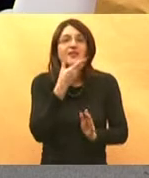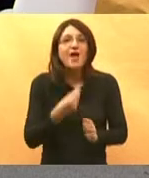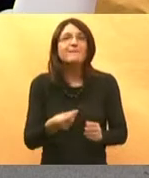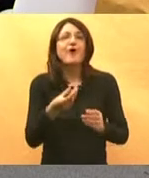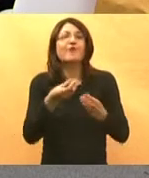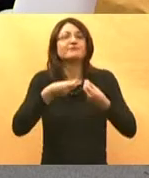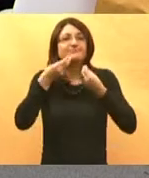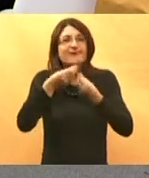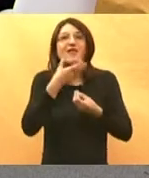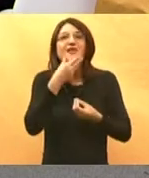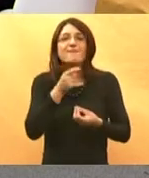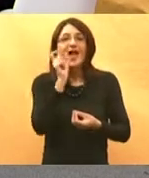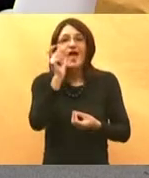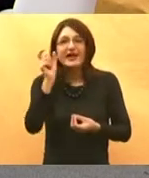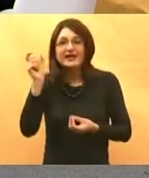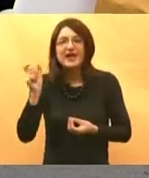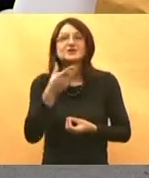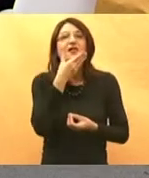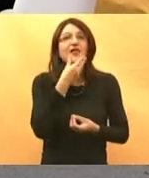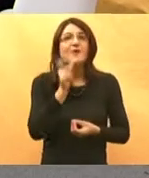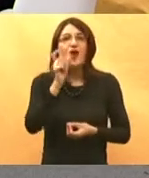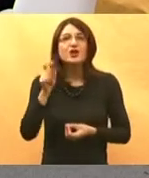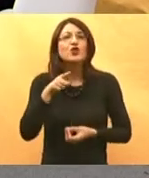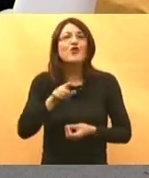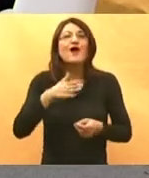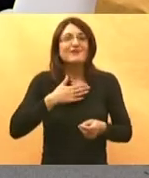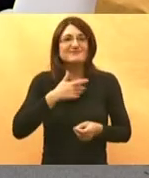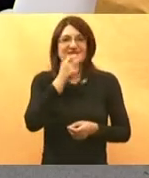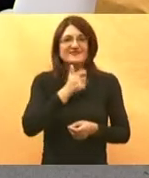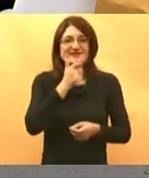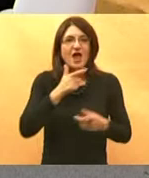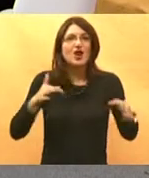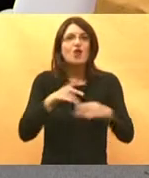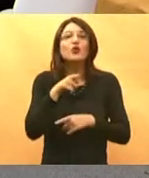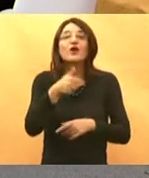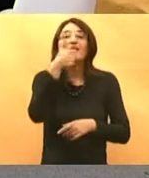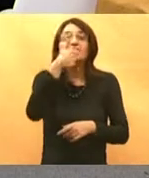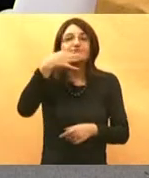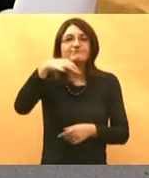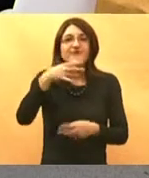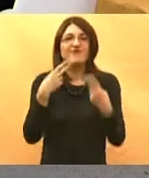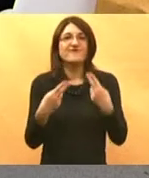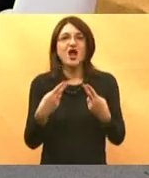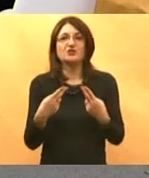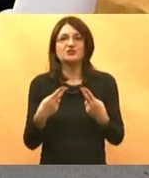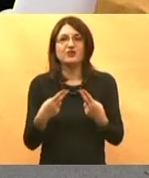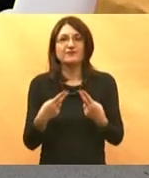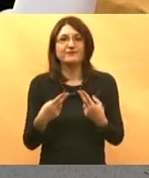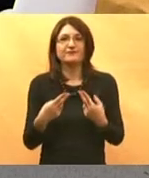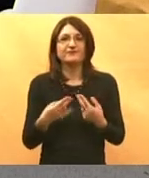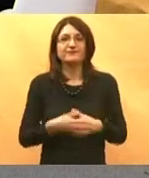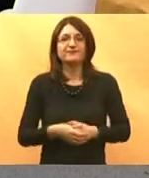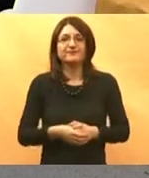riječi, lijepe riječi i lijepe riječi. Nama, starim ljudima, drugom ništa ne treba. Pa se ima na svakakvi.